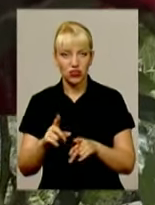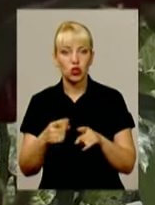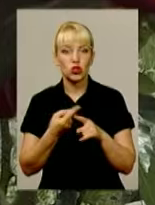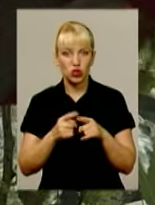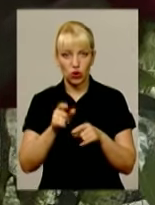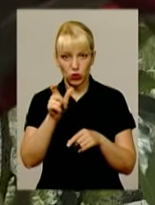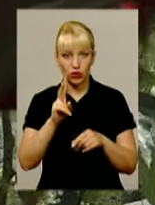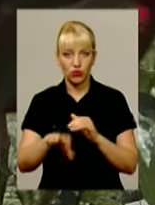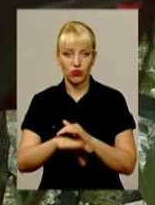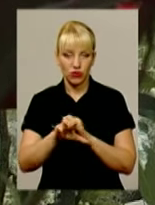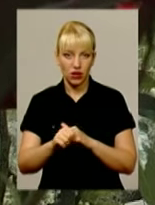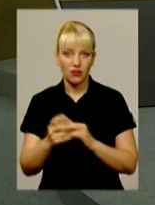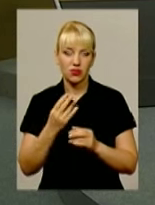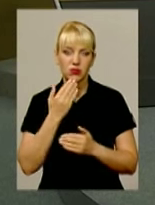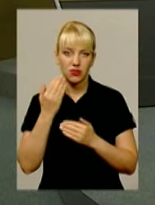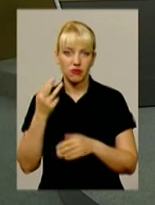-західного відділку міліції.